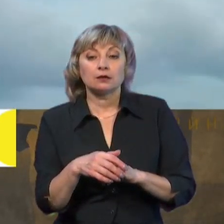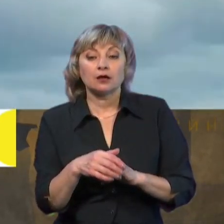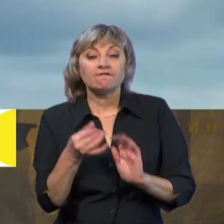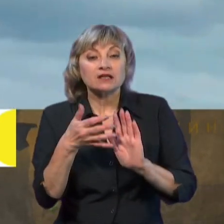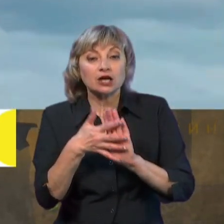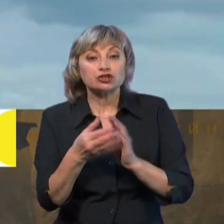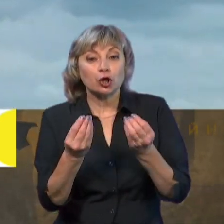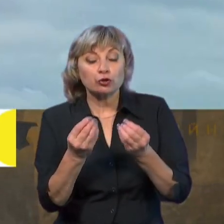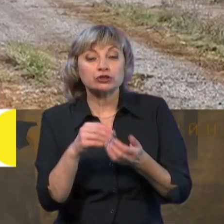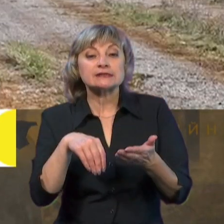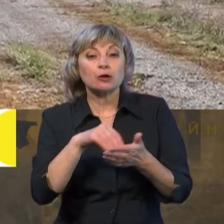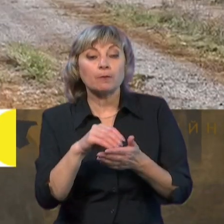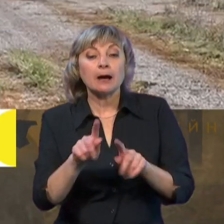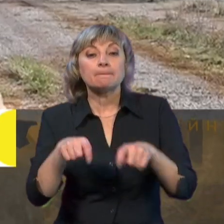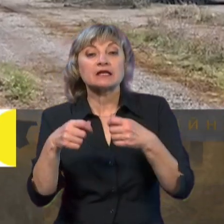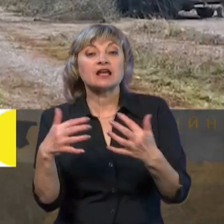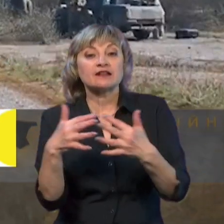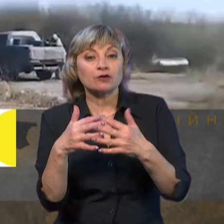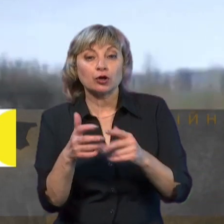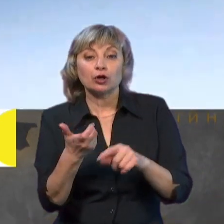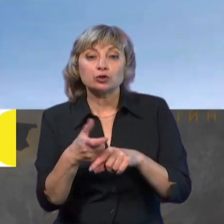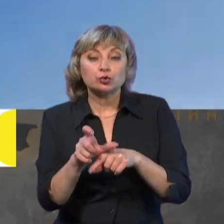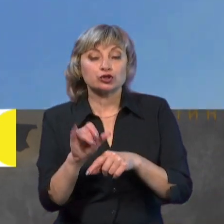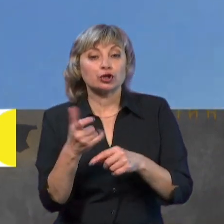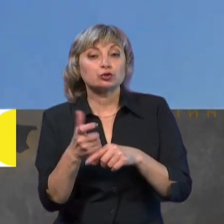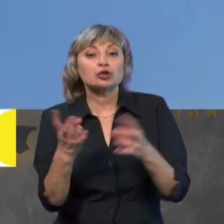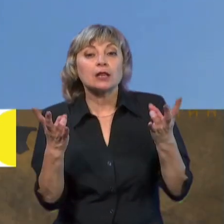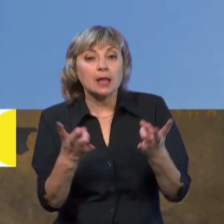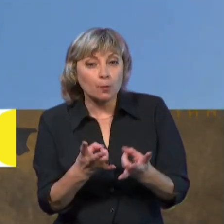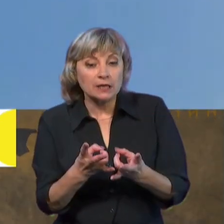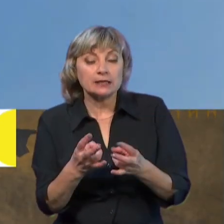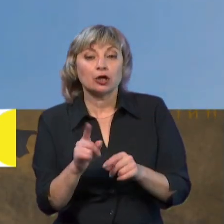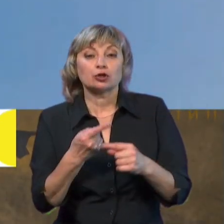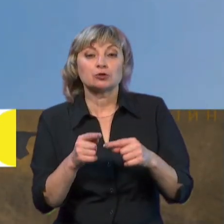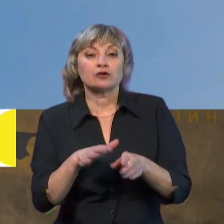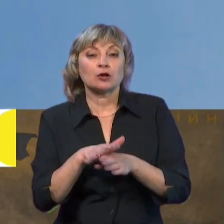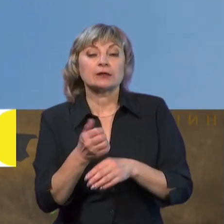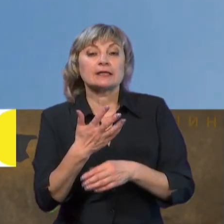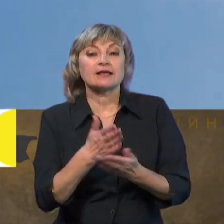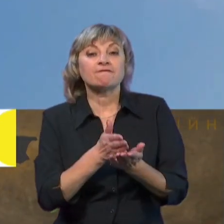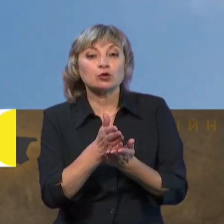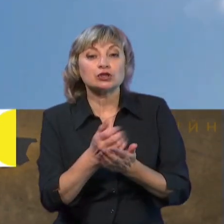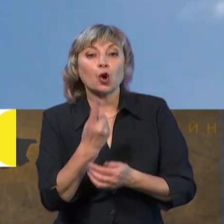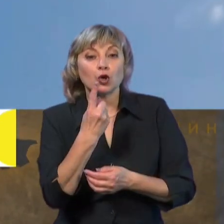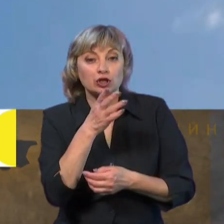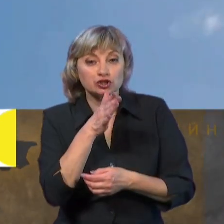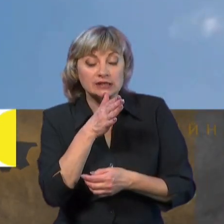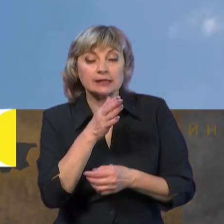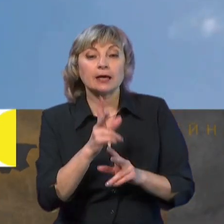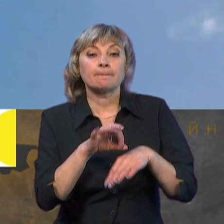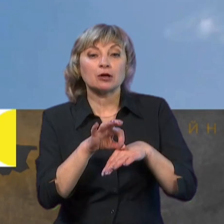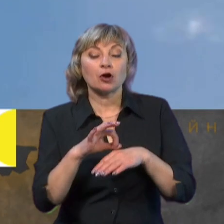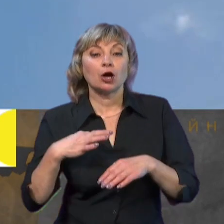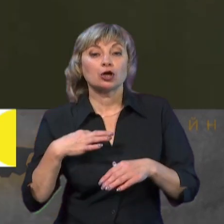витрачає кошти, закуповує, передає на фронт. Вони дуже і дуже необхідні, тому що виконують декілька функцій одночасно. Як проведення